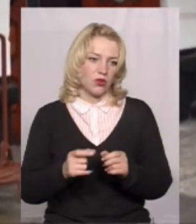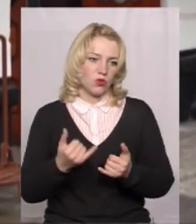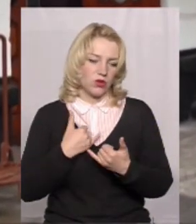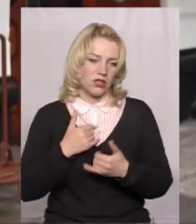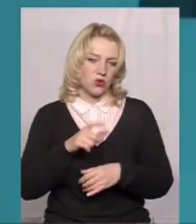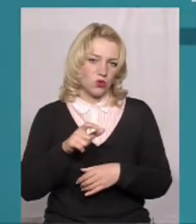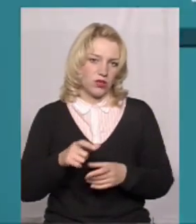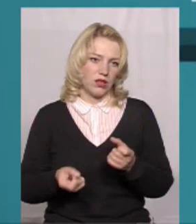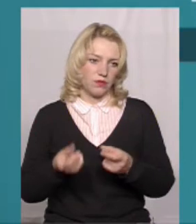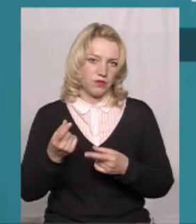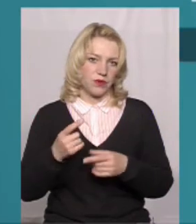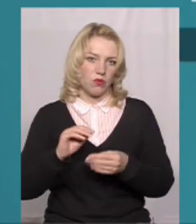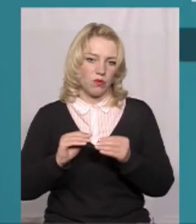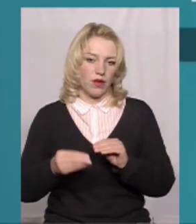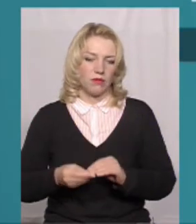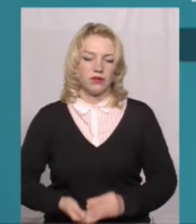почалися всіх.